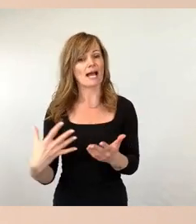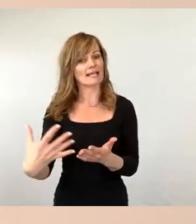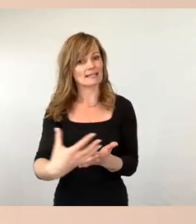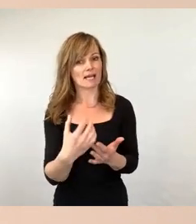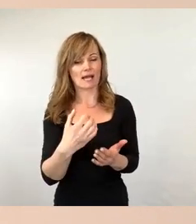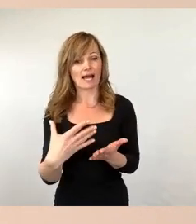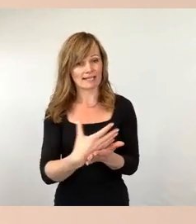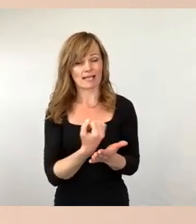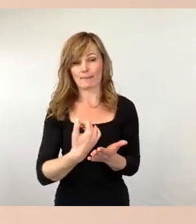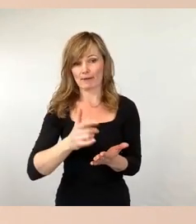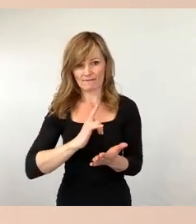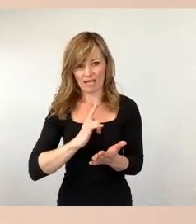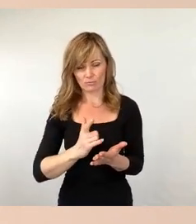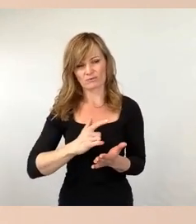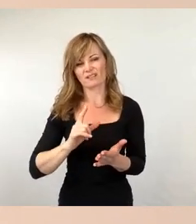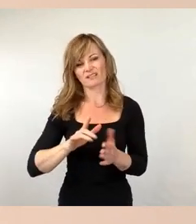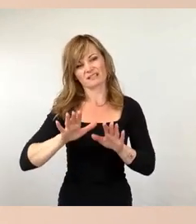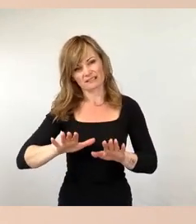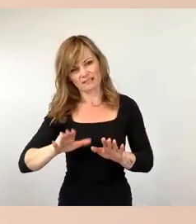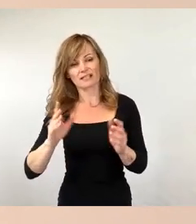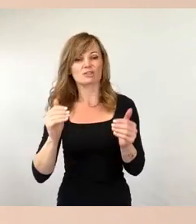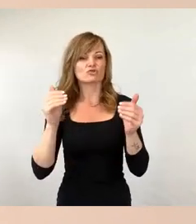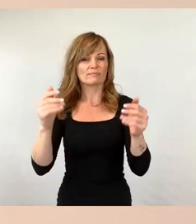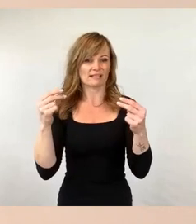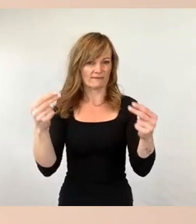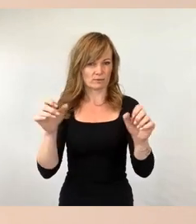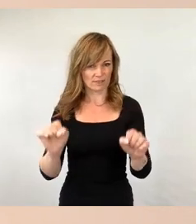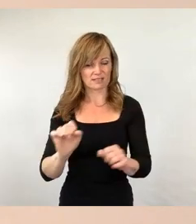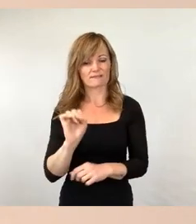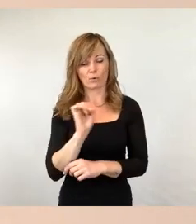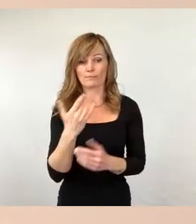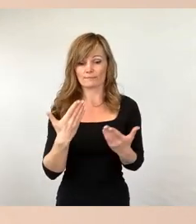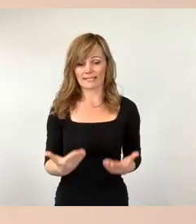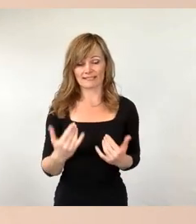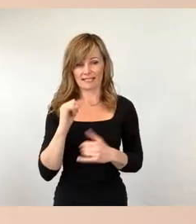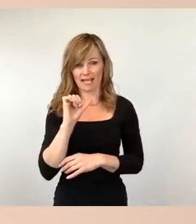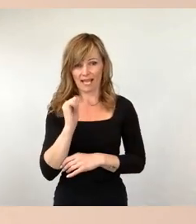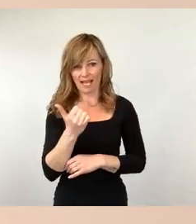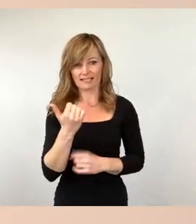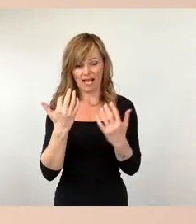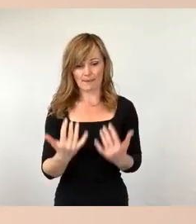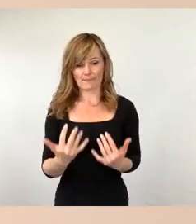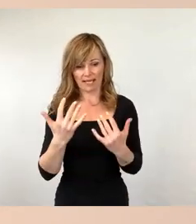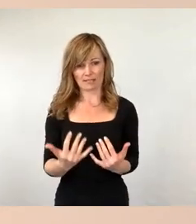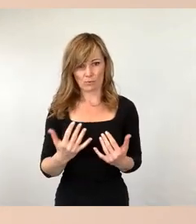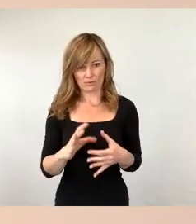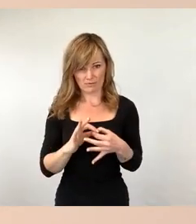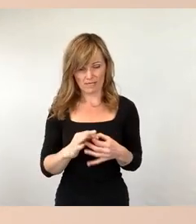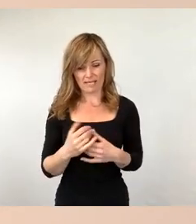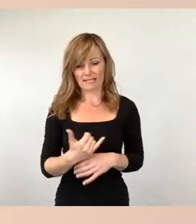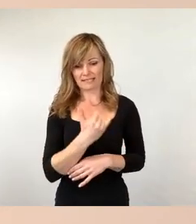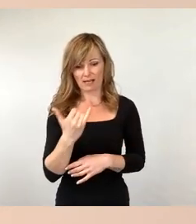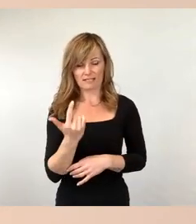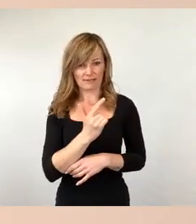auch bei der Prüfung des ersten Abrechnungszyklus aus 2023 sind und da jetzt noch keine